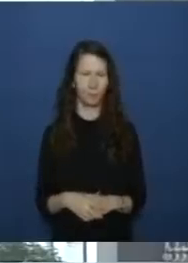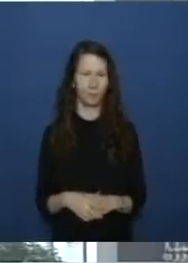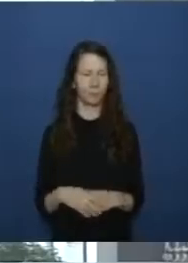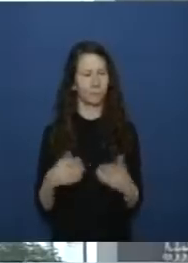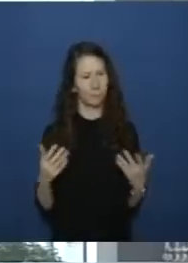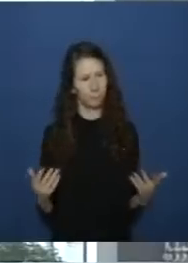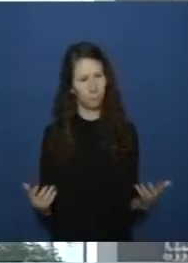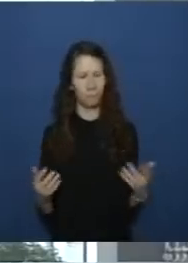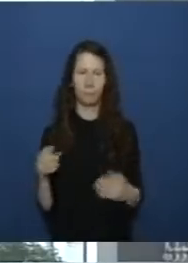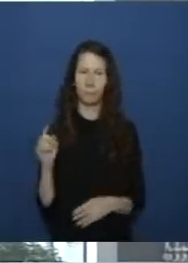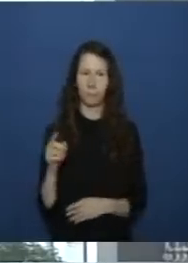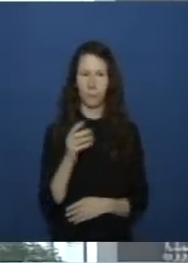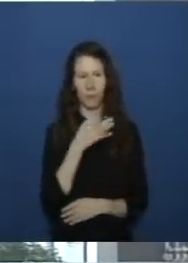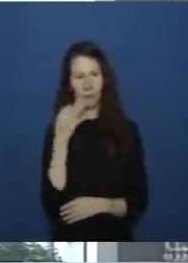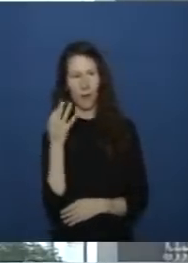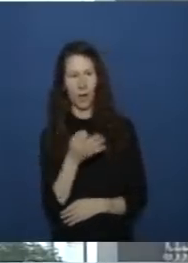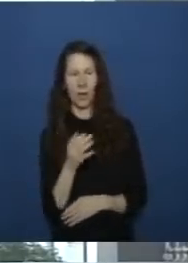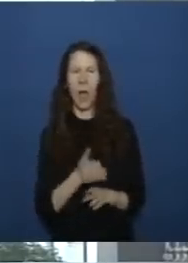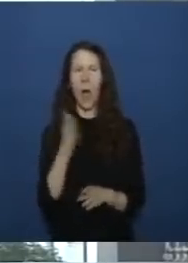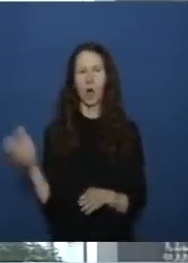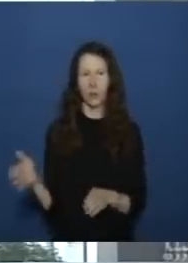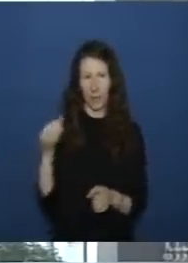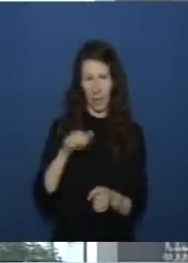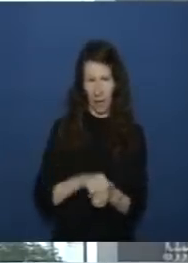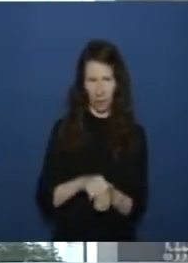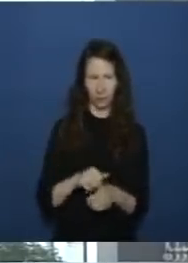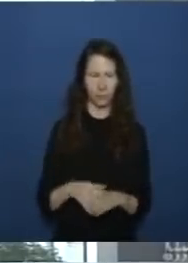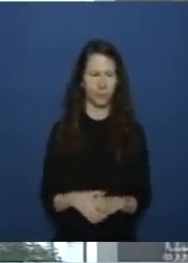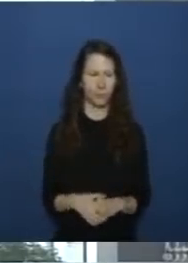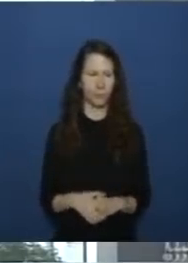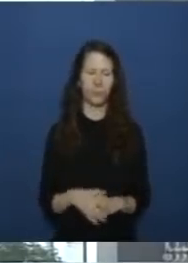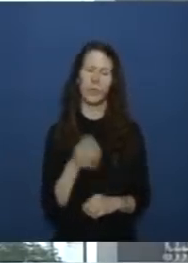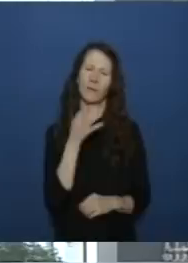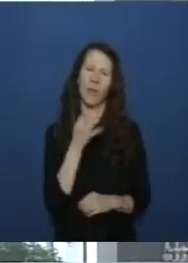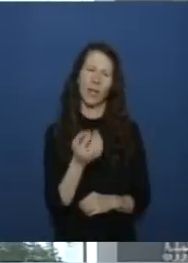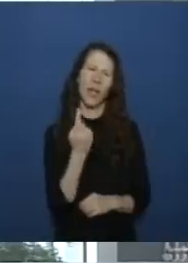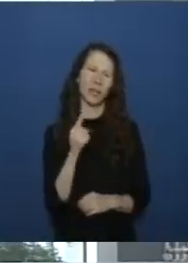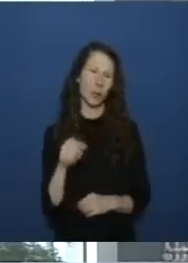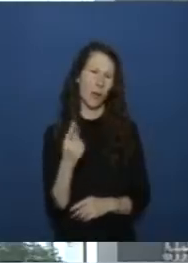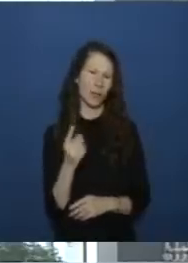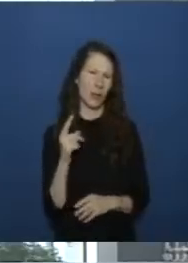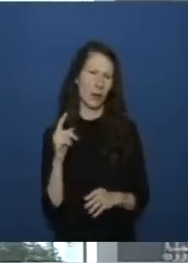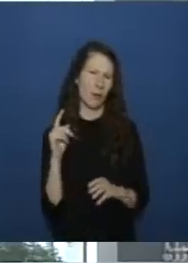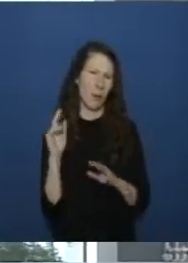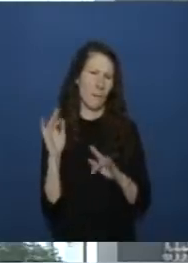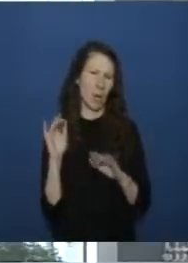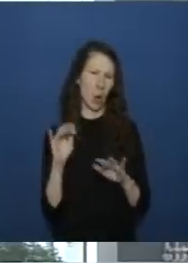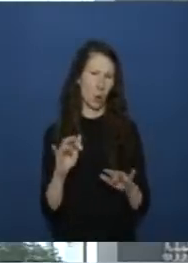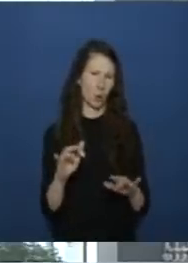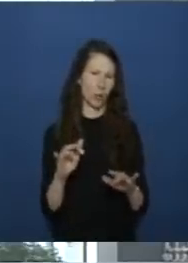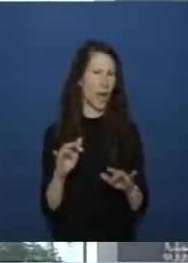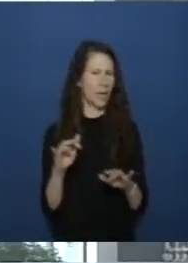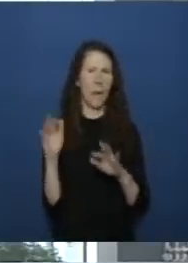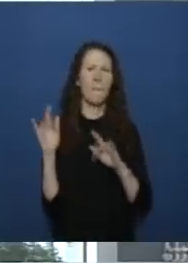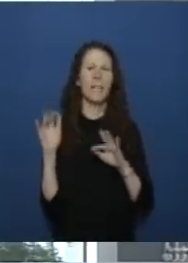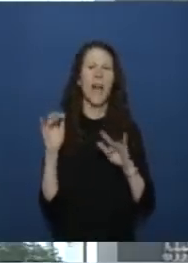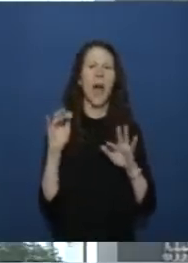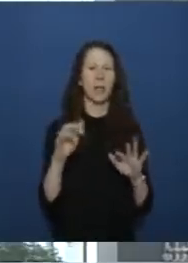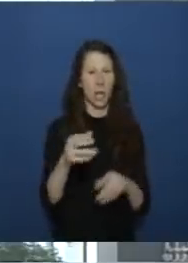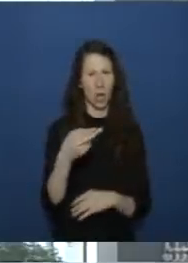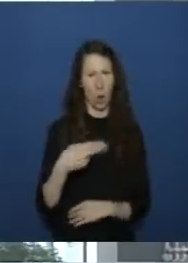die richtet sich an das auswärtige amt und sie wie wurde dieser betrag von 1,1 milliarden euro